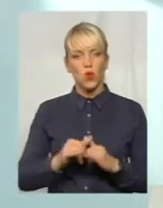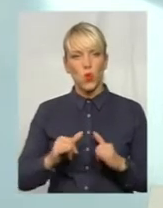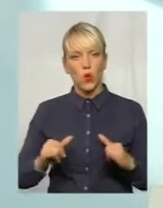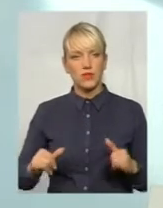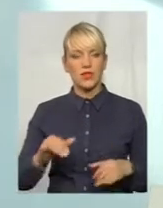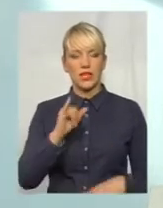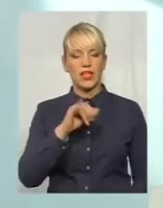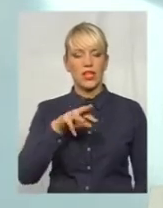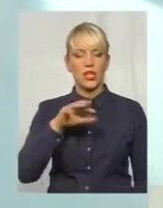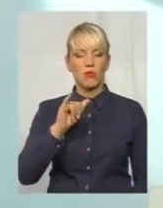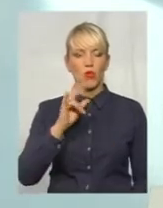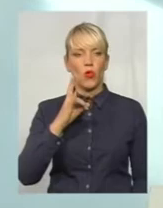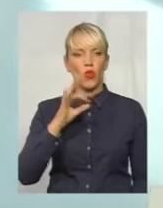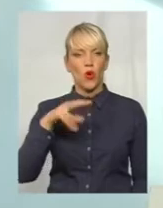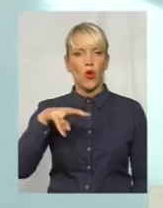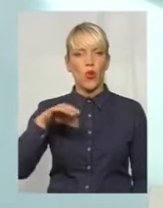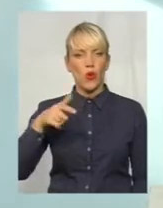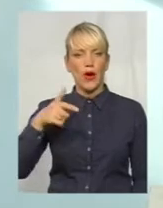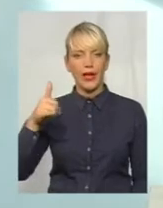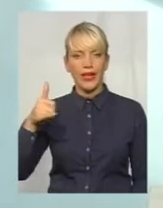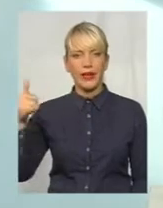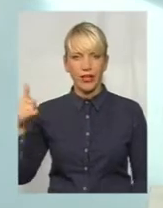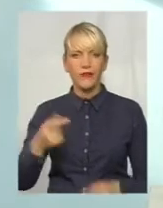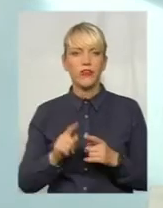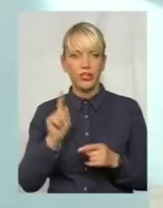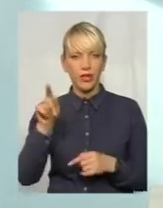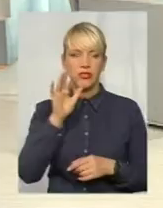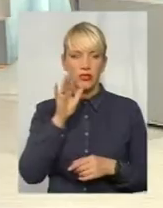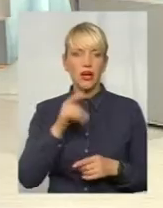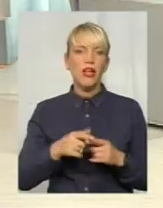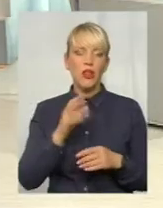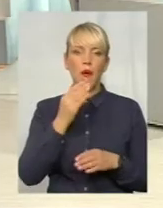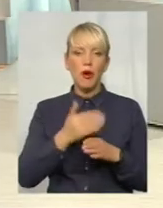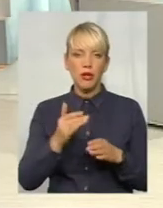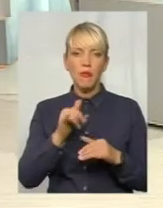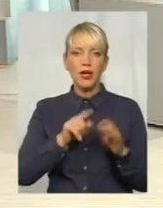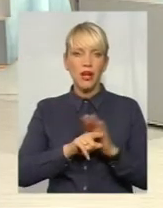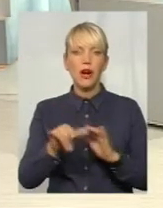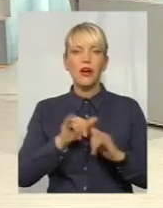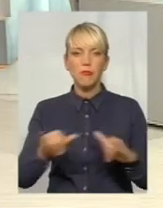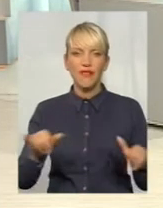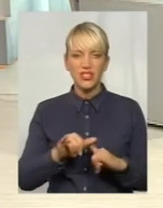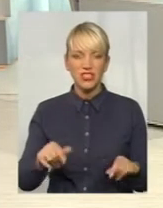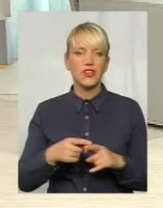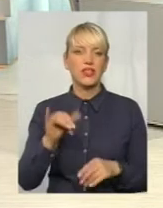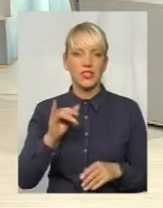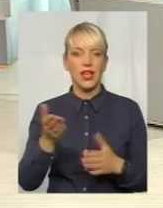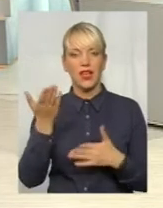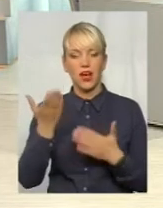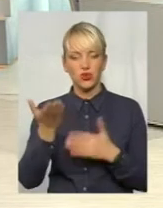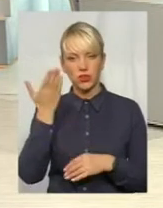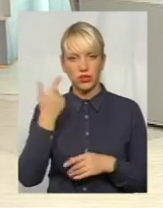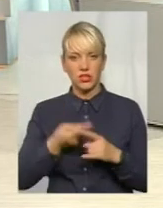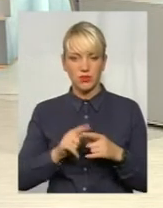імунології в ті часи. Але поступово вона почала розповсюджуватись. Якщо раніше про це говорили лише телевізори і